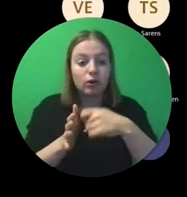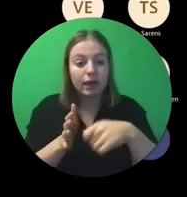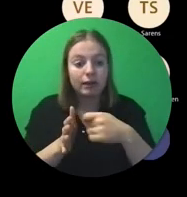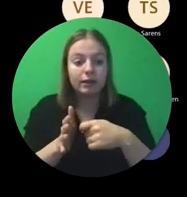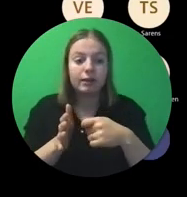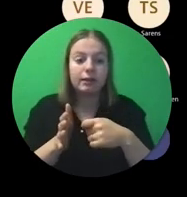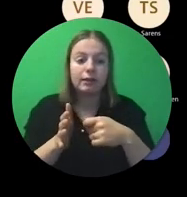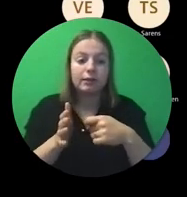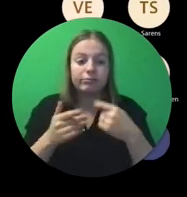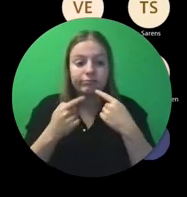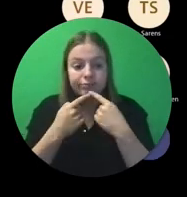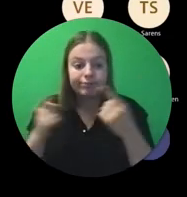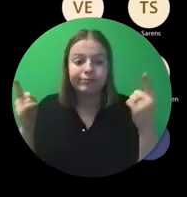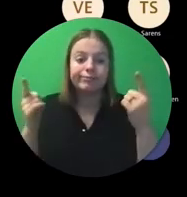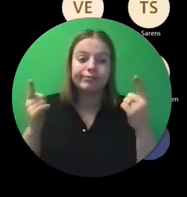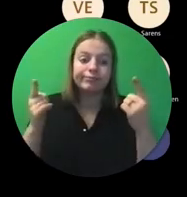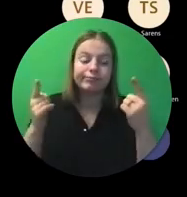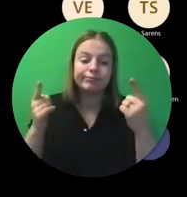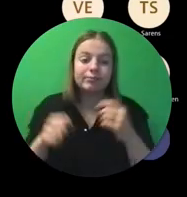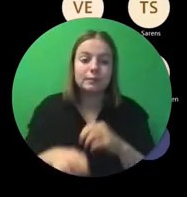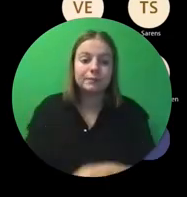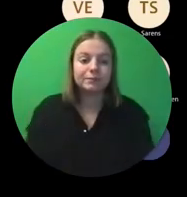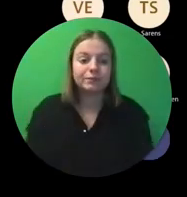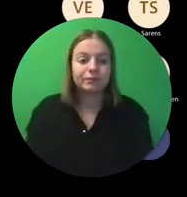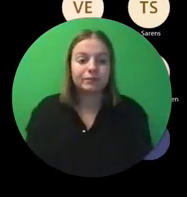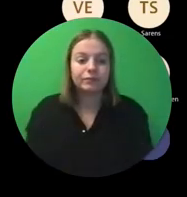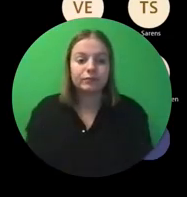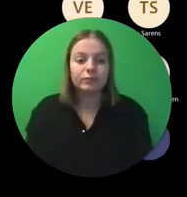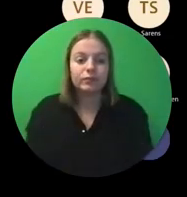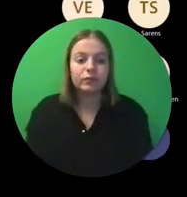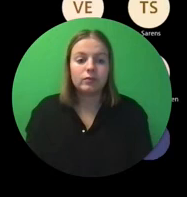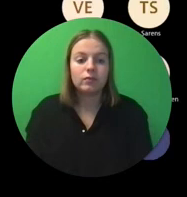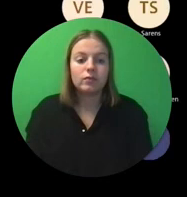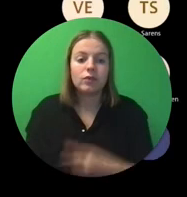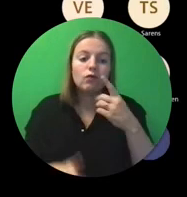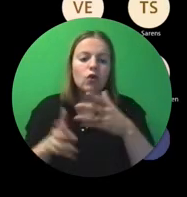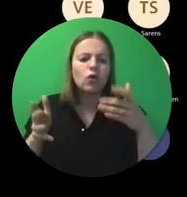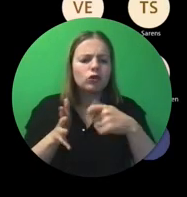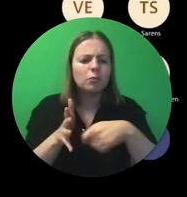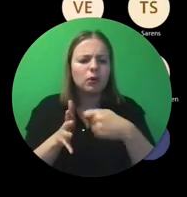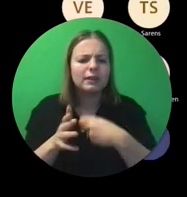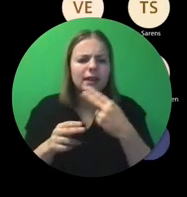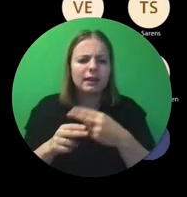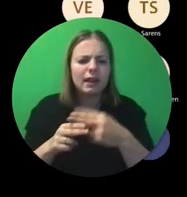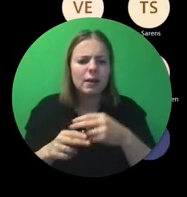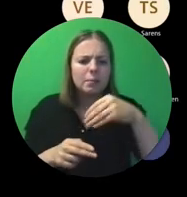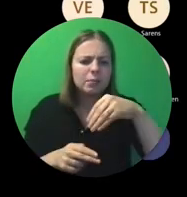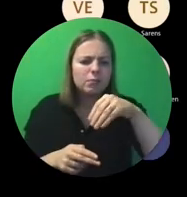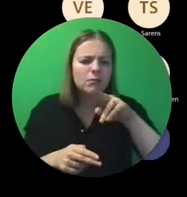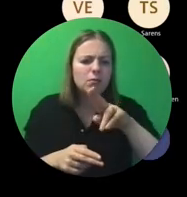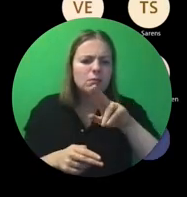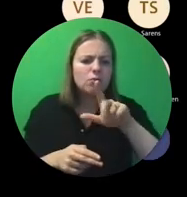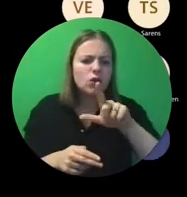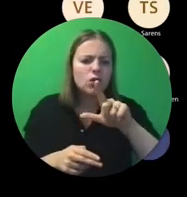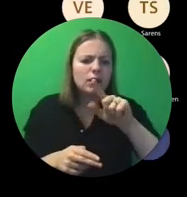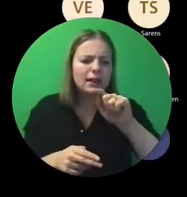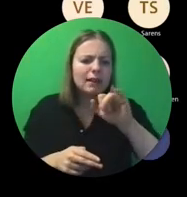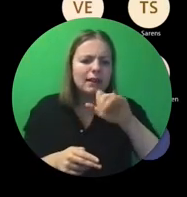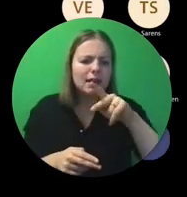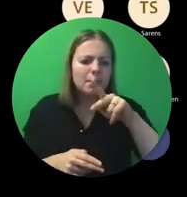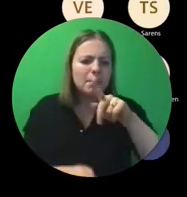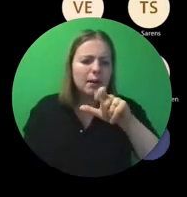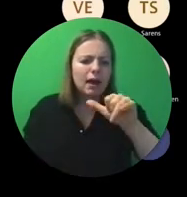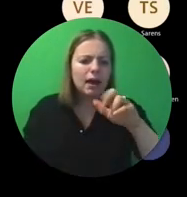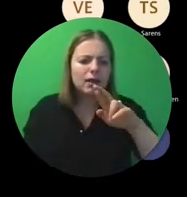van je project gaat bekendmaken. In de grotere projecten zouden we spreken van een multiplier event. Goed, dan is zo'n